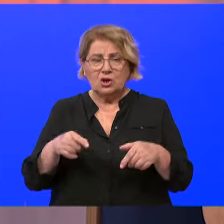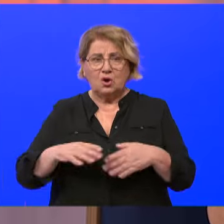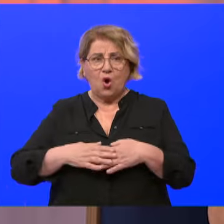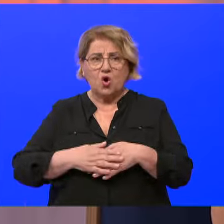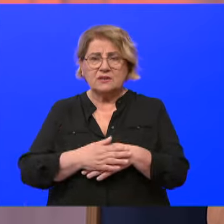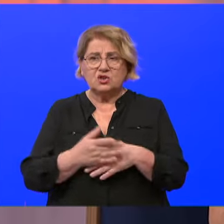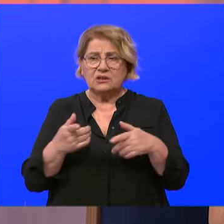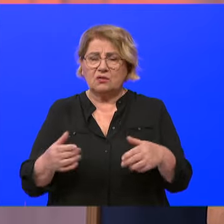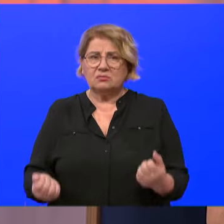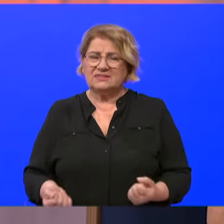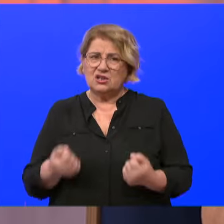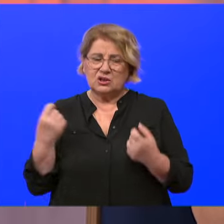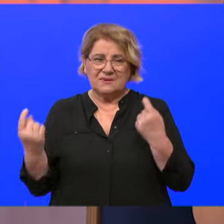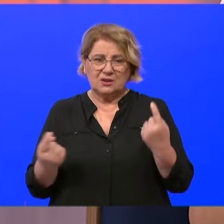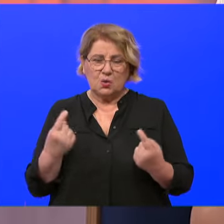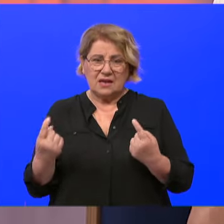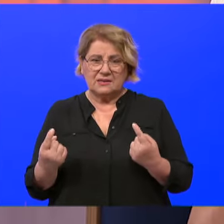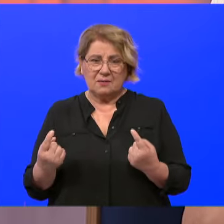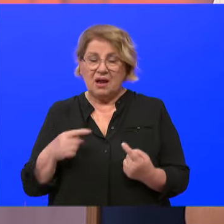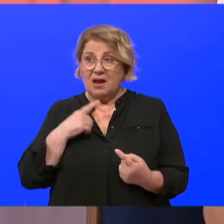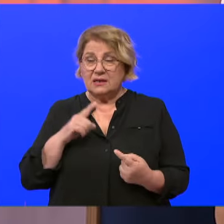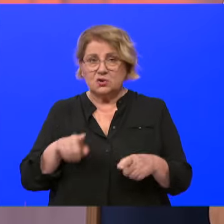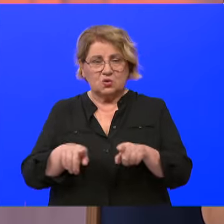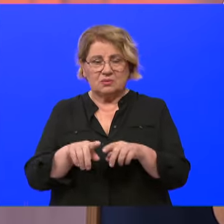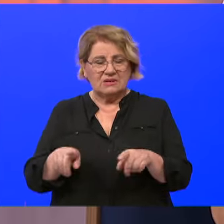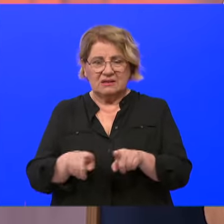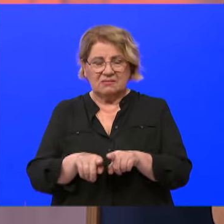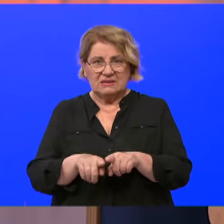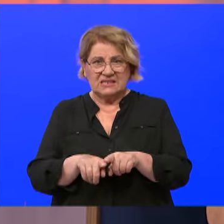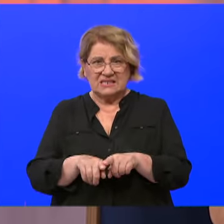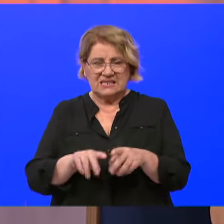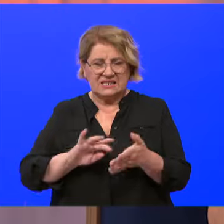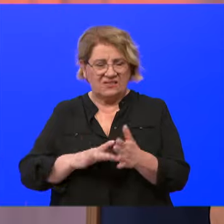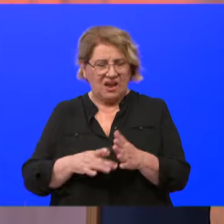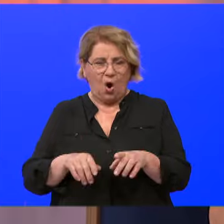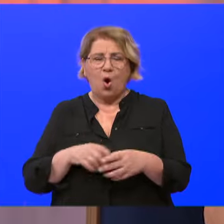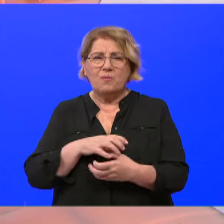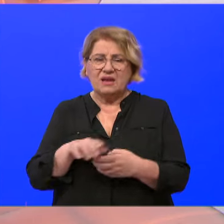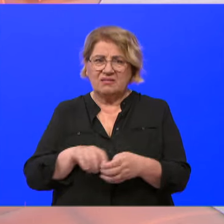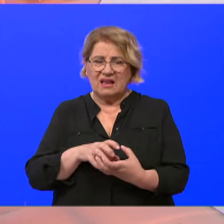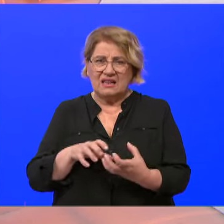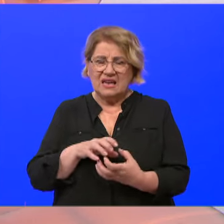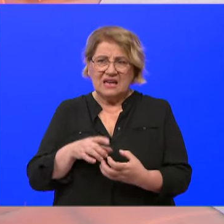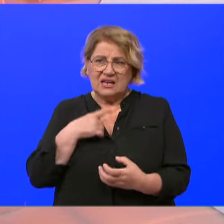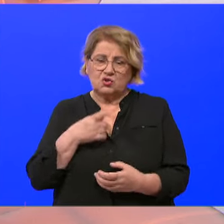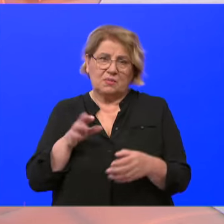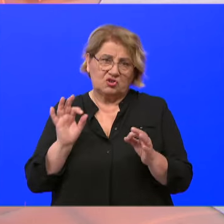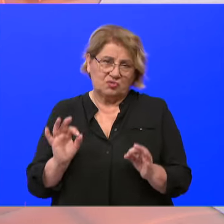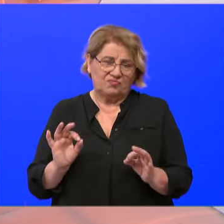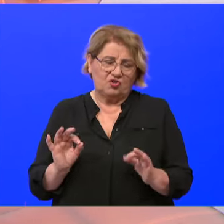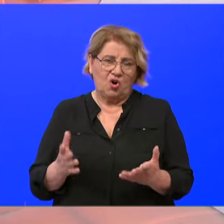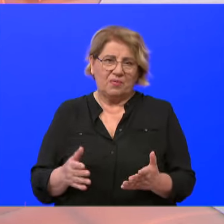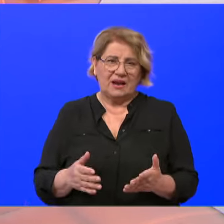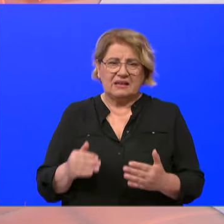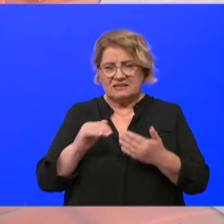u tim teškim trenucima, a i nisu sve obitelji funkcionalne, u pravom smislu obitelji, da imaju nekoga